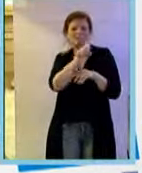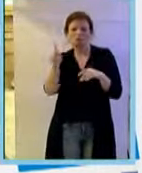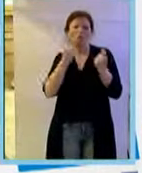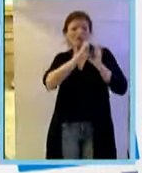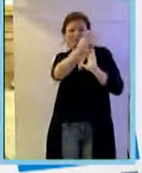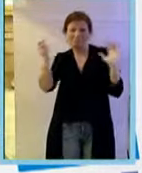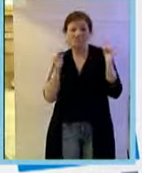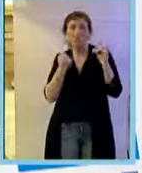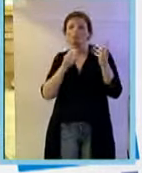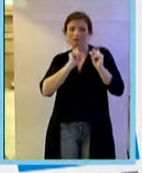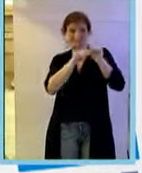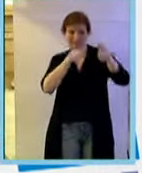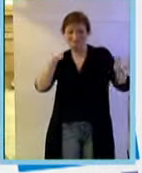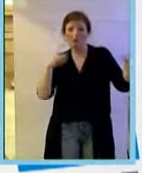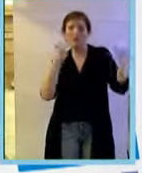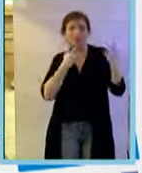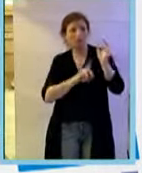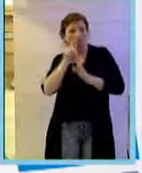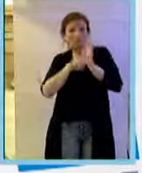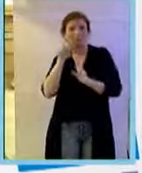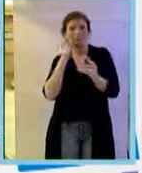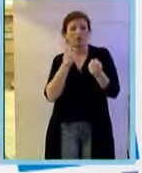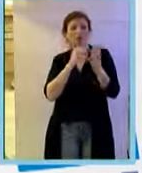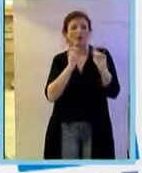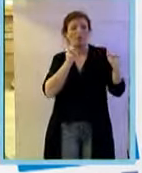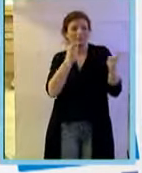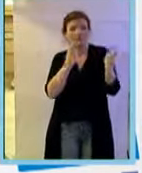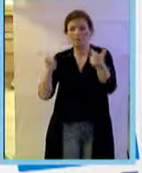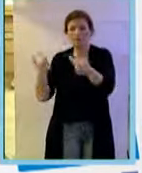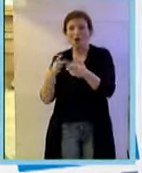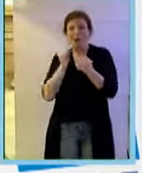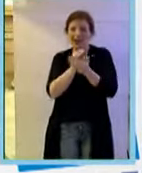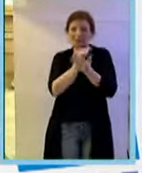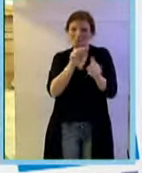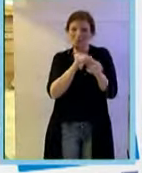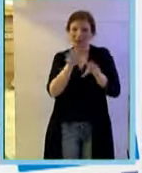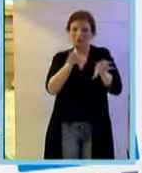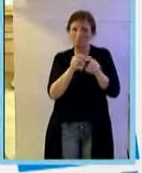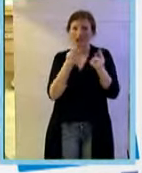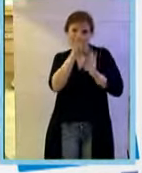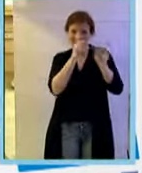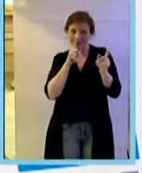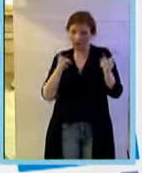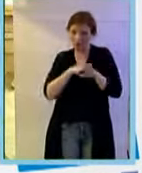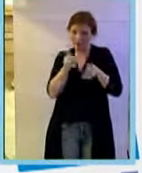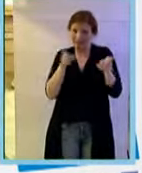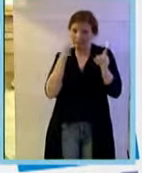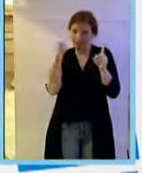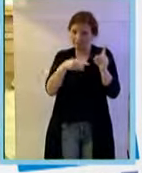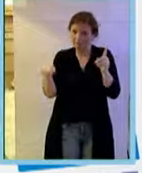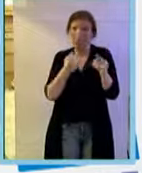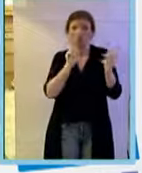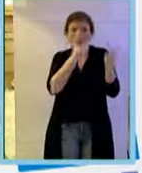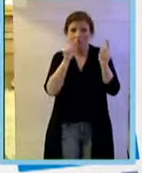casi c'è stato un pronunciato effetto inibitorio negli animali trattati con questo anticorpo e qua circa il 90%, il 95%